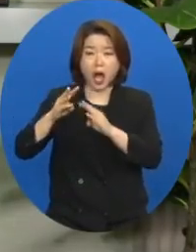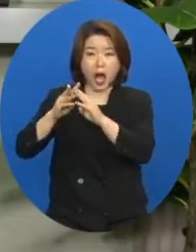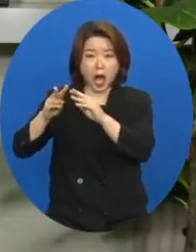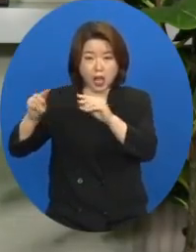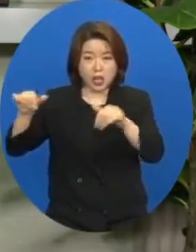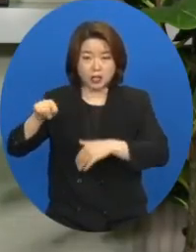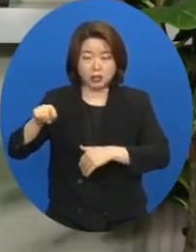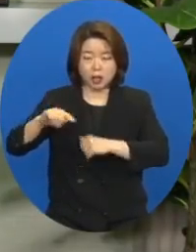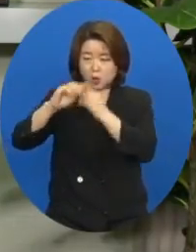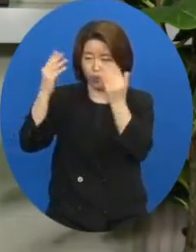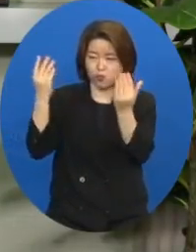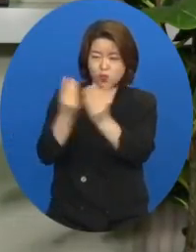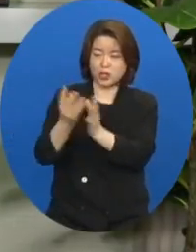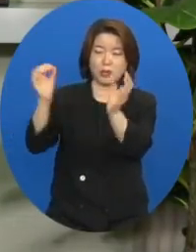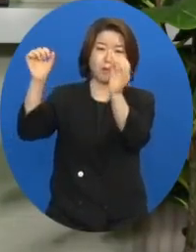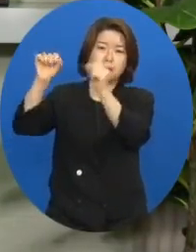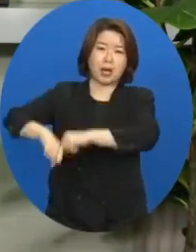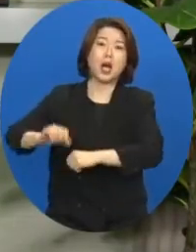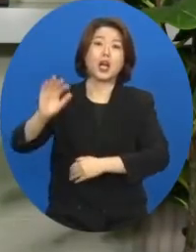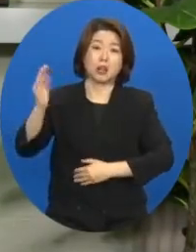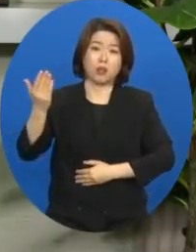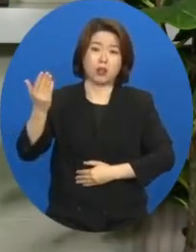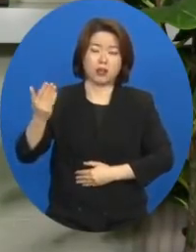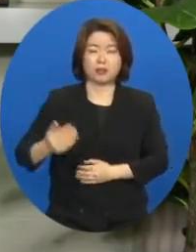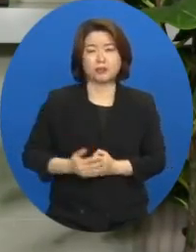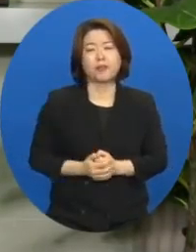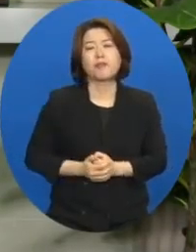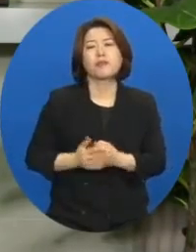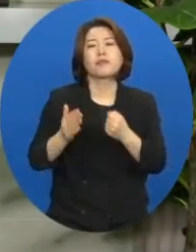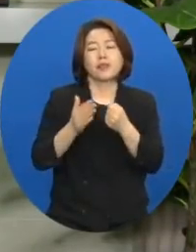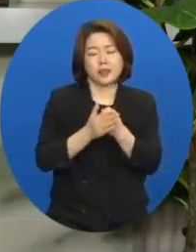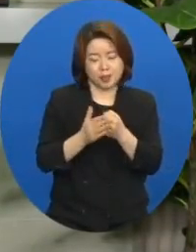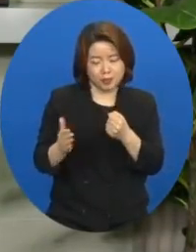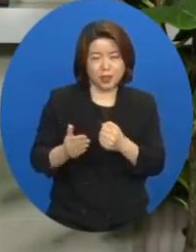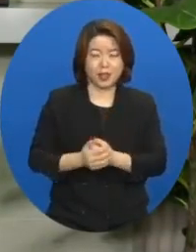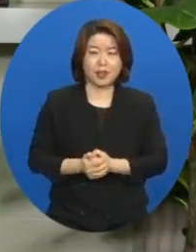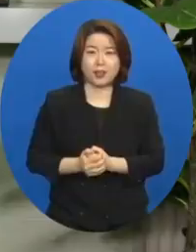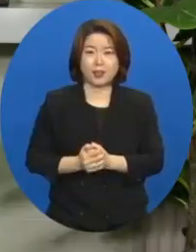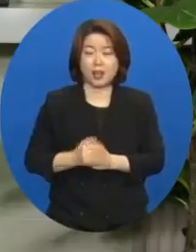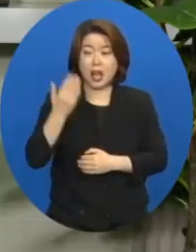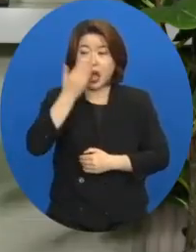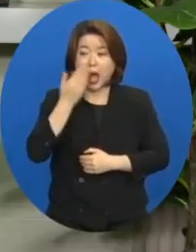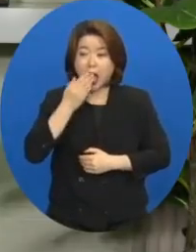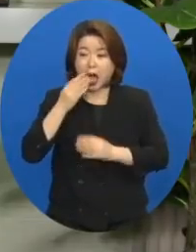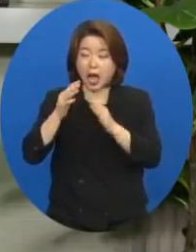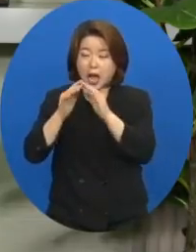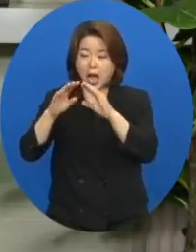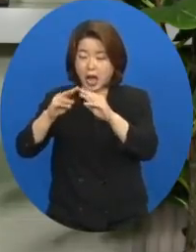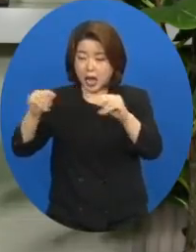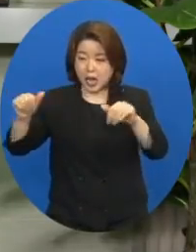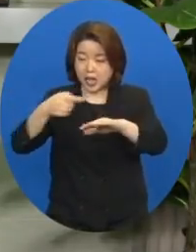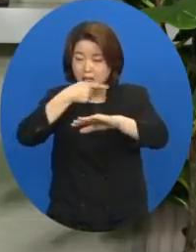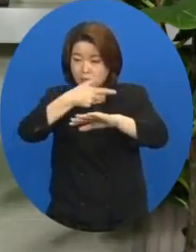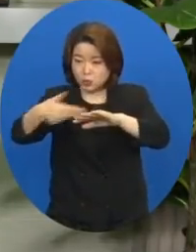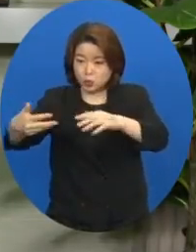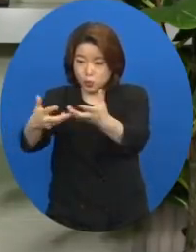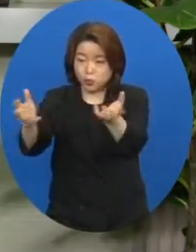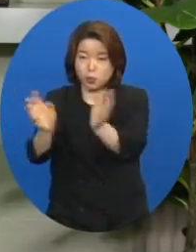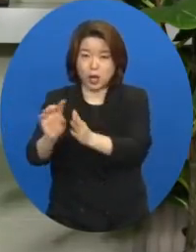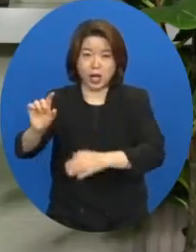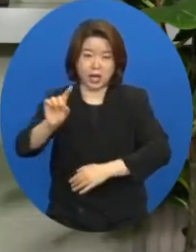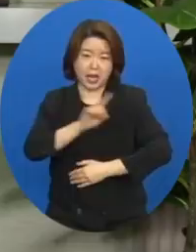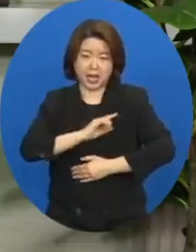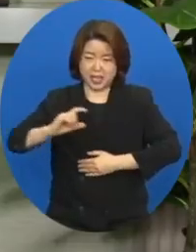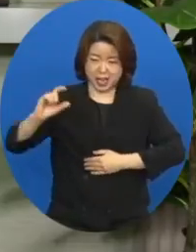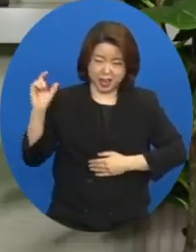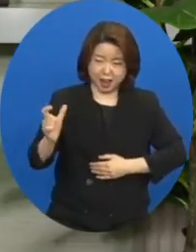완전히 멸망하게 되는 거죠. 그래서 가나안 족속 중에 가장 강력한 힘을